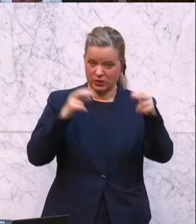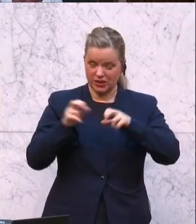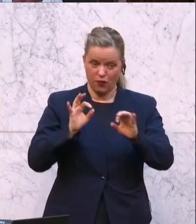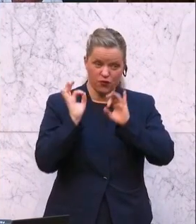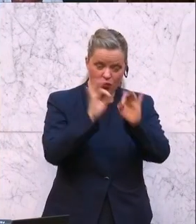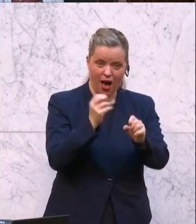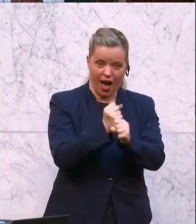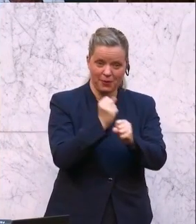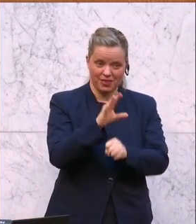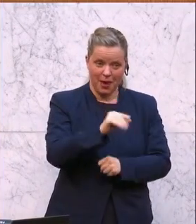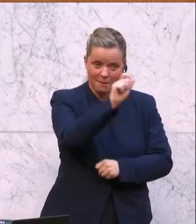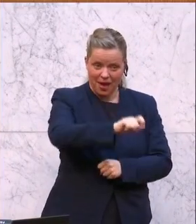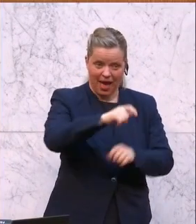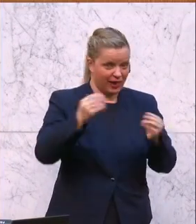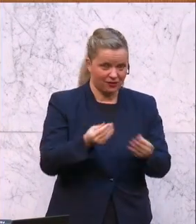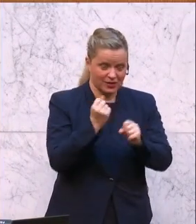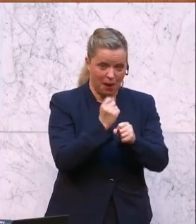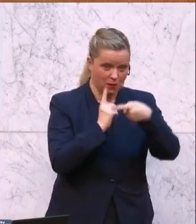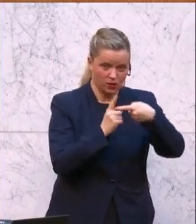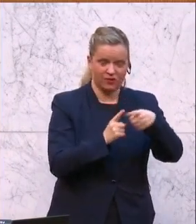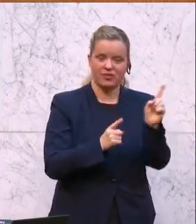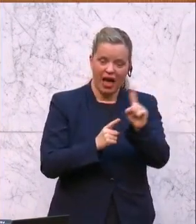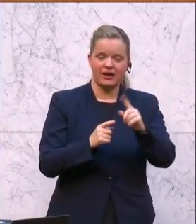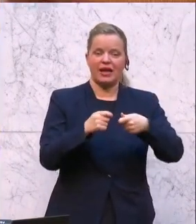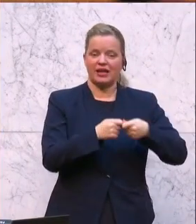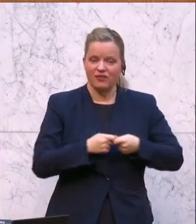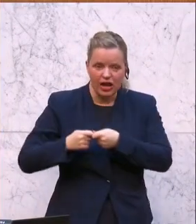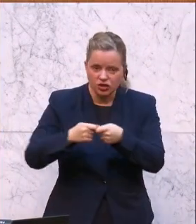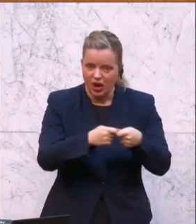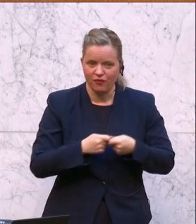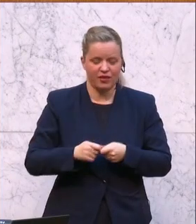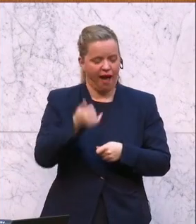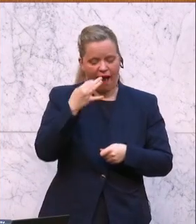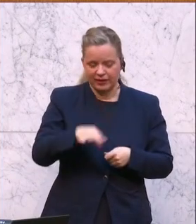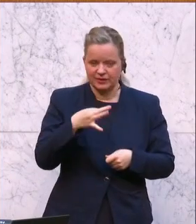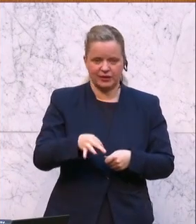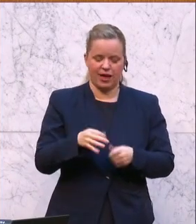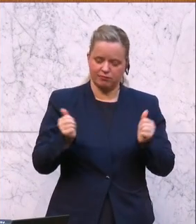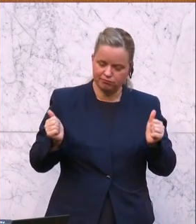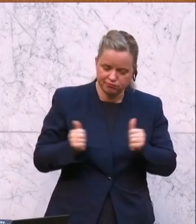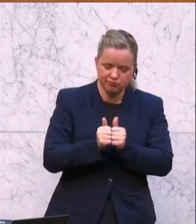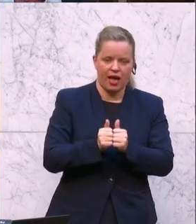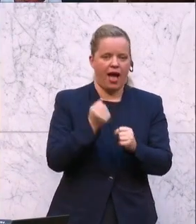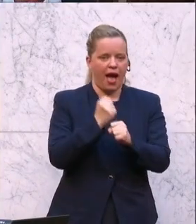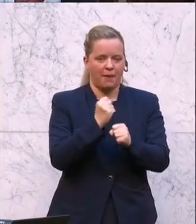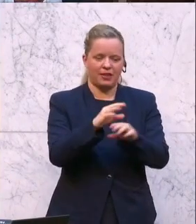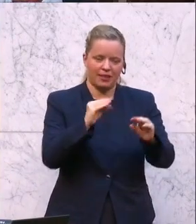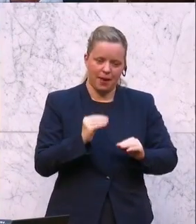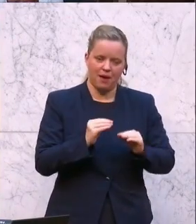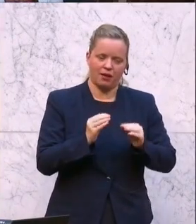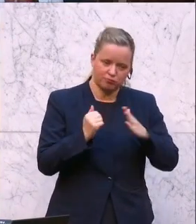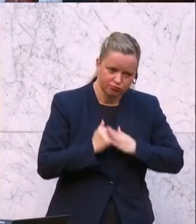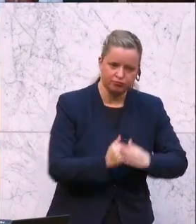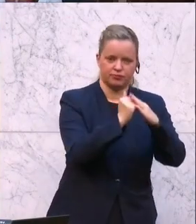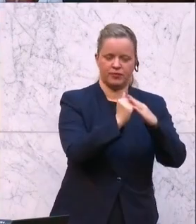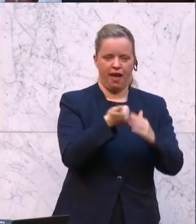Arbeitnehmer getan. Wenn wer etwas getan hat, waren das die Gewerkschaften, das waren die einzigen, die mit uns auf der Seite der Arbeitnehmerinnen und Arbeitnehmer